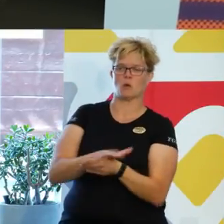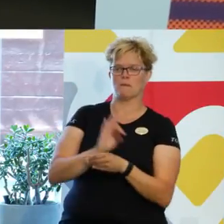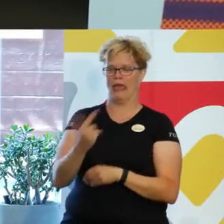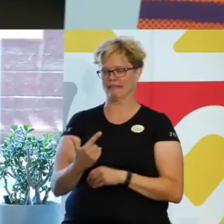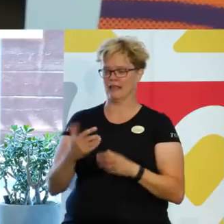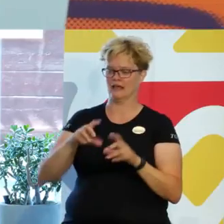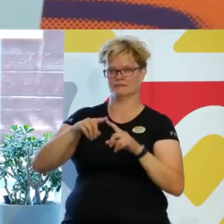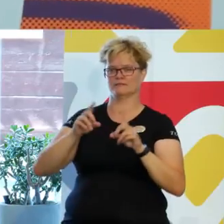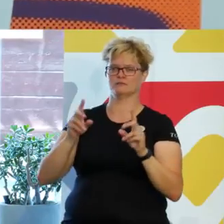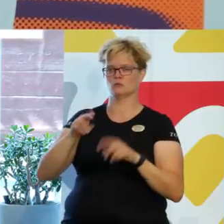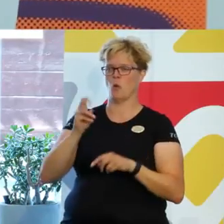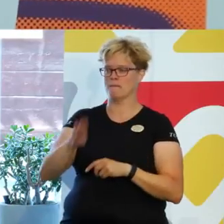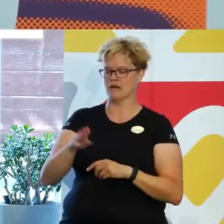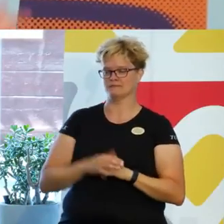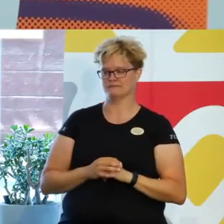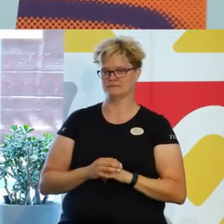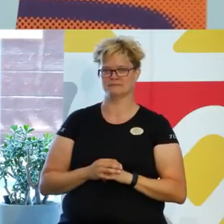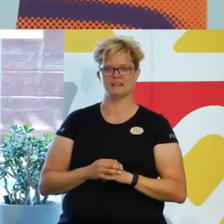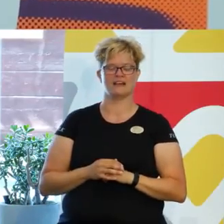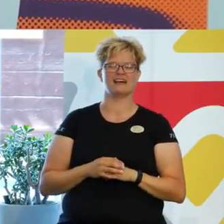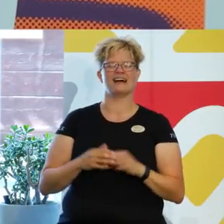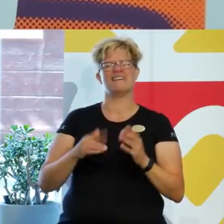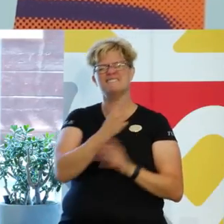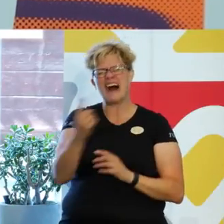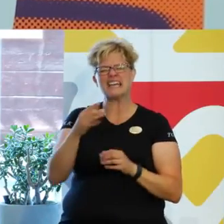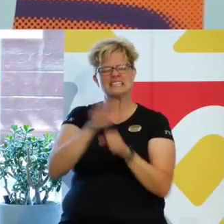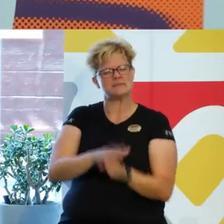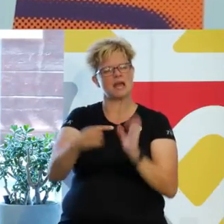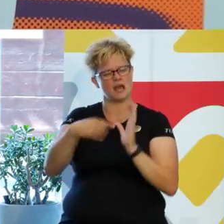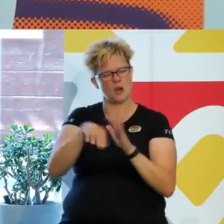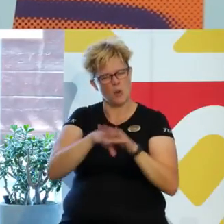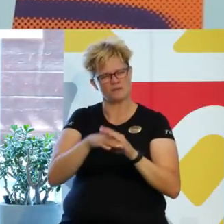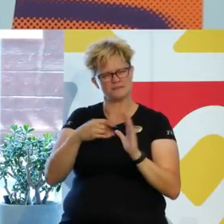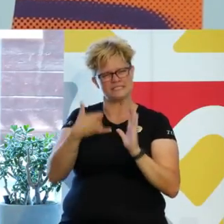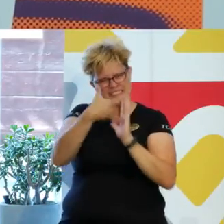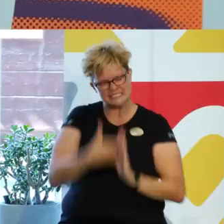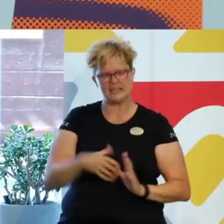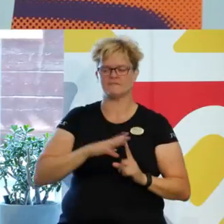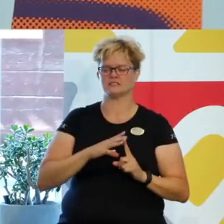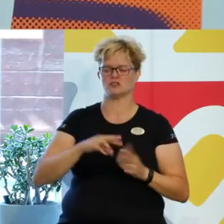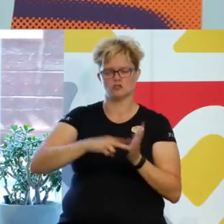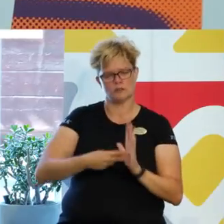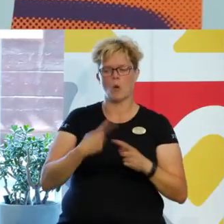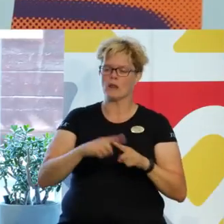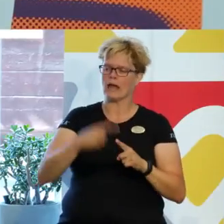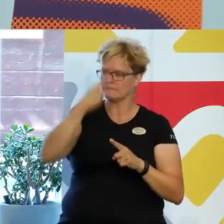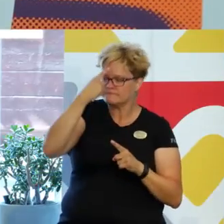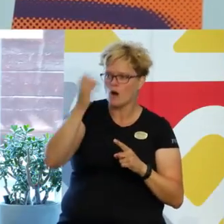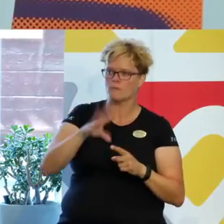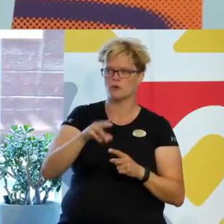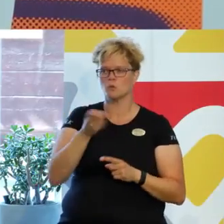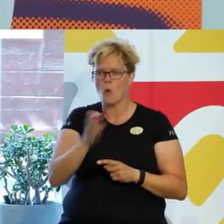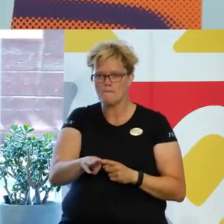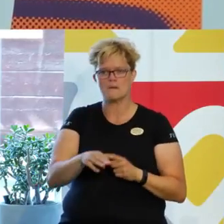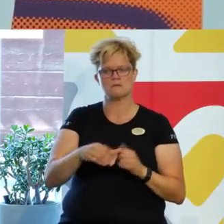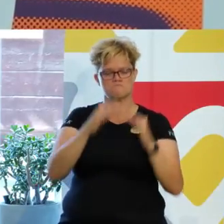funktionsfullkomlighetsnormen. Och bakom varje diskrimineringsgrund så finns det ett system av de här antaganden om de här normerna.